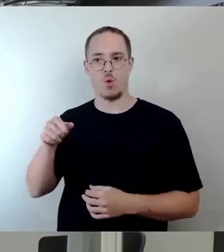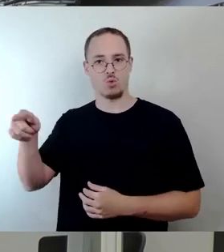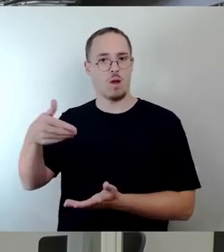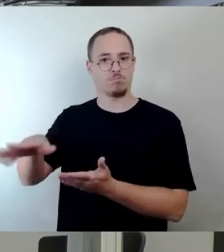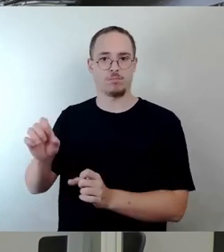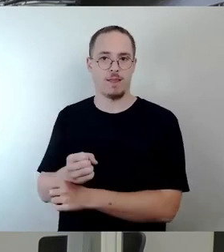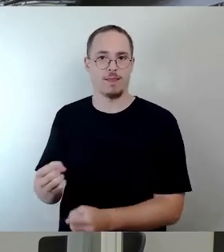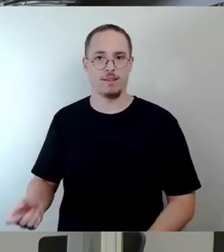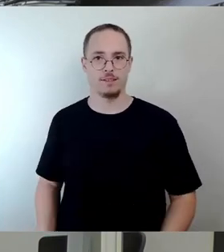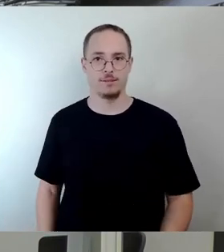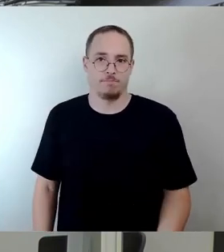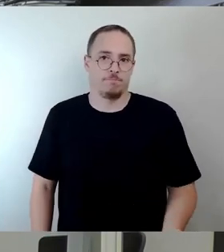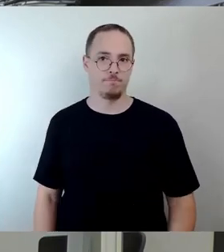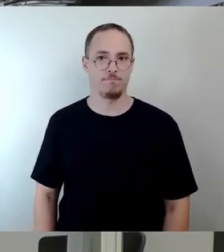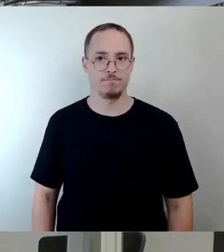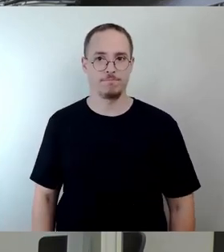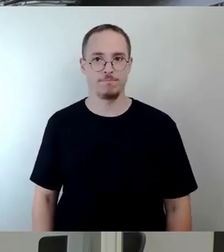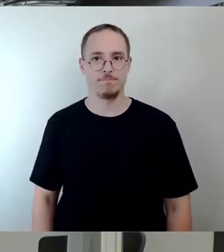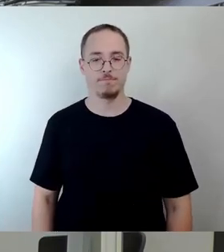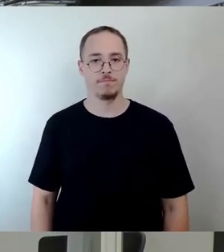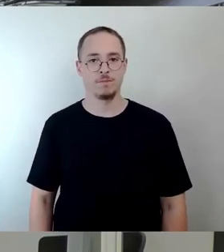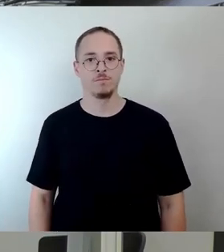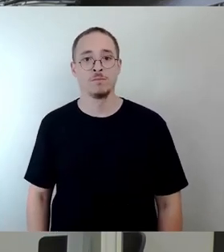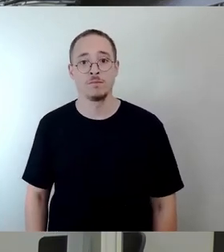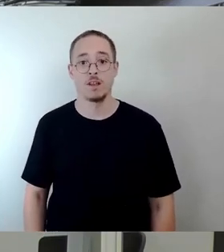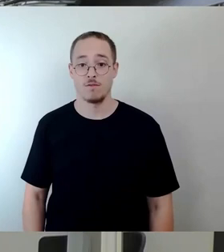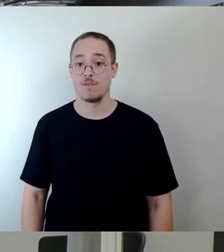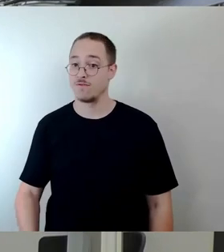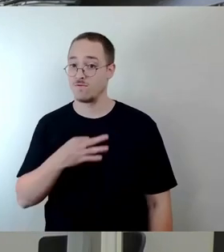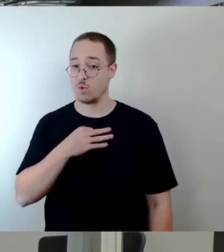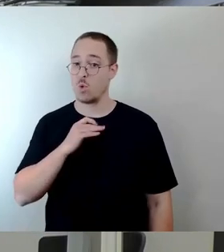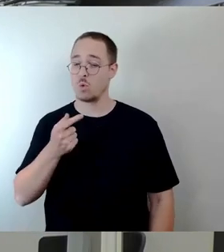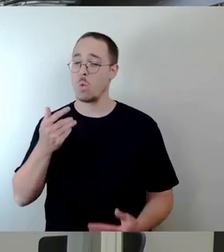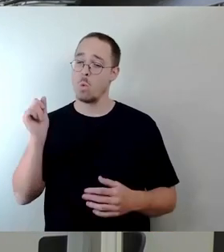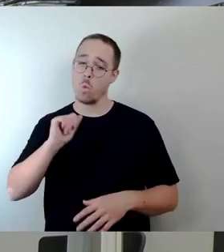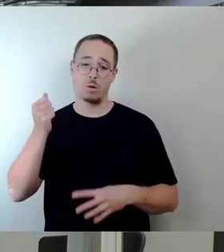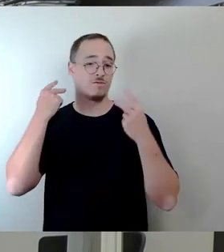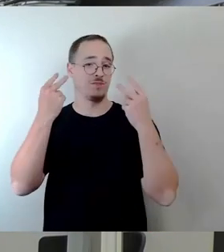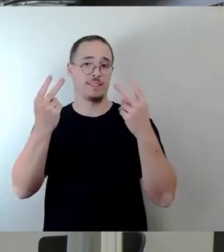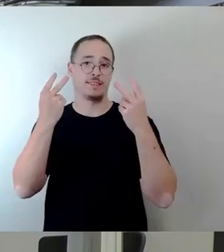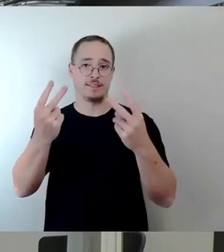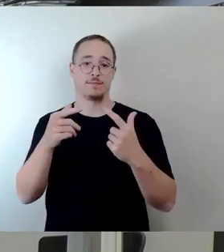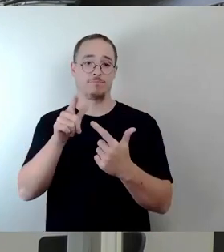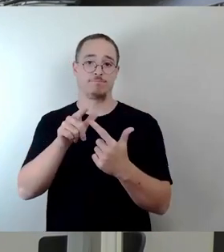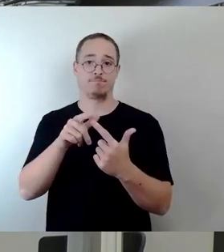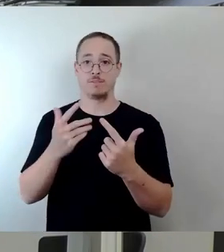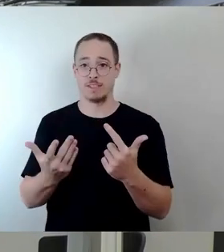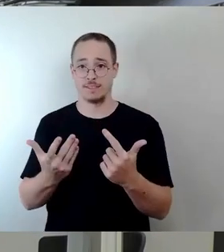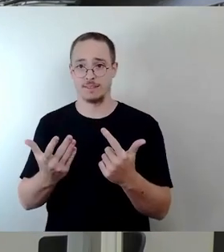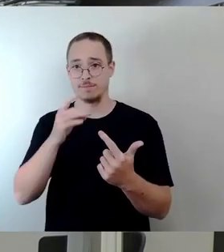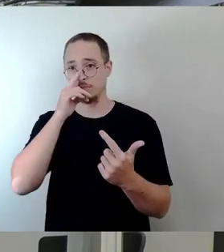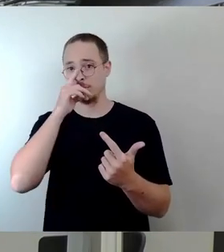Wir haben, das ist uns ganz besonders wichtig gewesen, das war ein Punkt, zu dem wir dann gesagt haben, da können wir dann zustimmen.